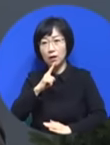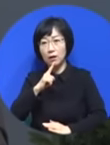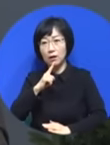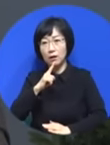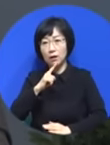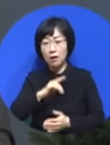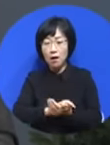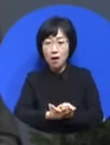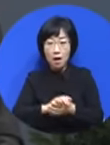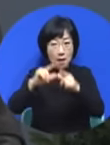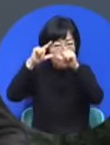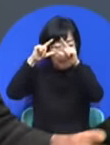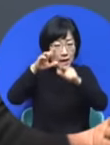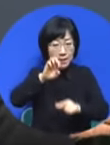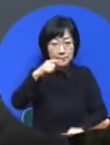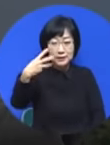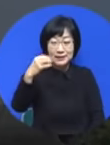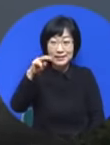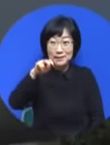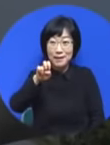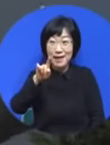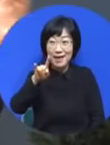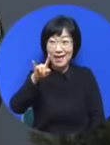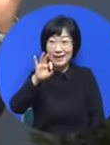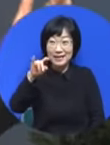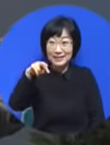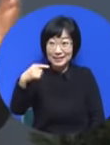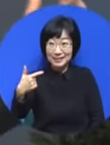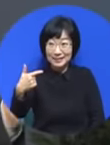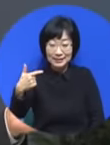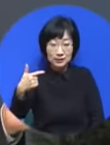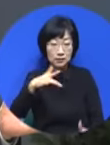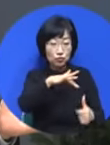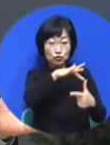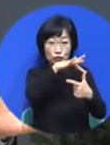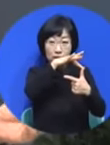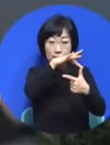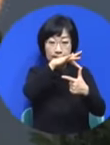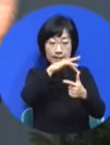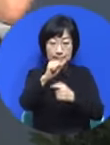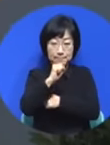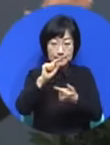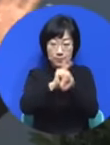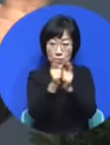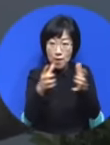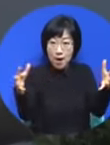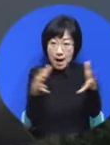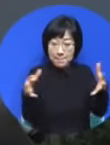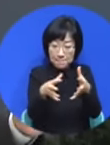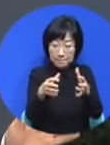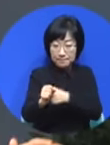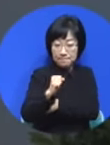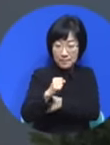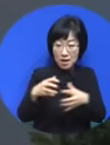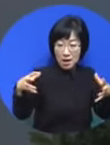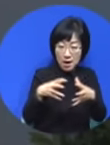아니 그 프리메이션하고 뉴 에이지가 힘 합쳐가지고 사단 영화 만들고 귀신 영화 만들었다니깐요. 그래갖고 계속 공급시켜요 지금.